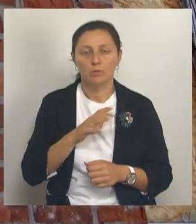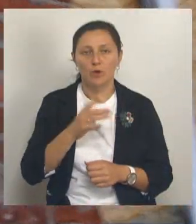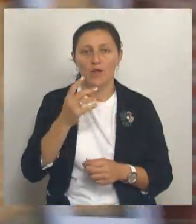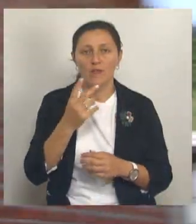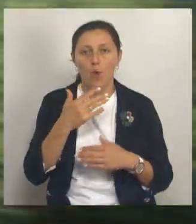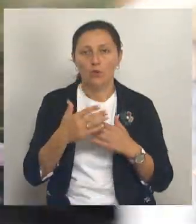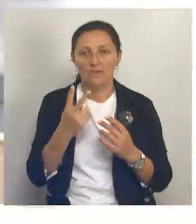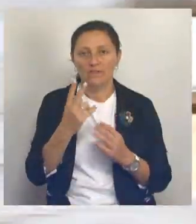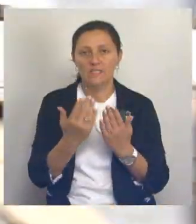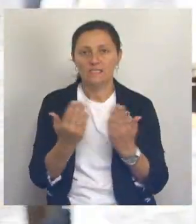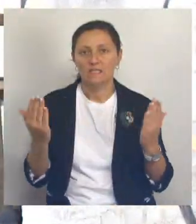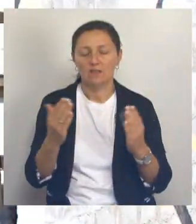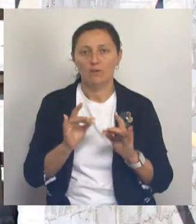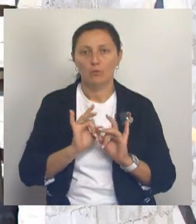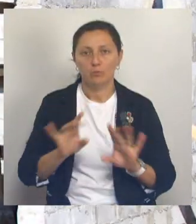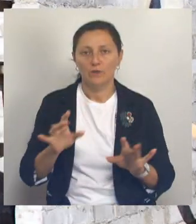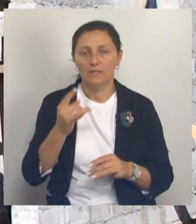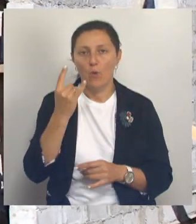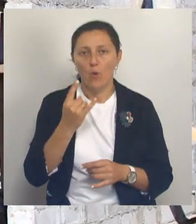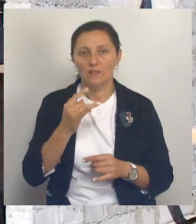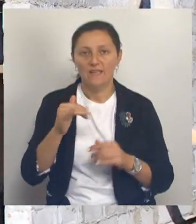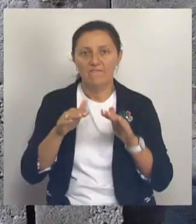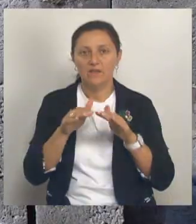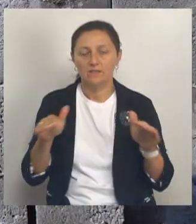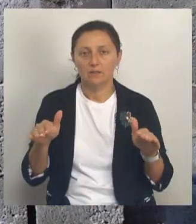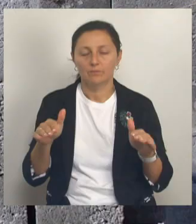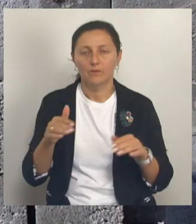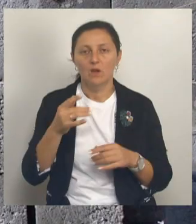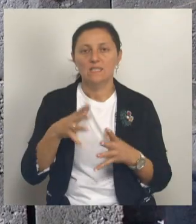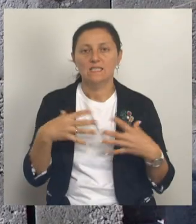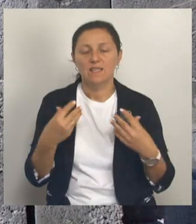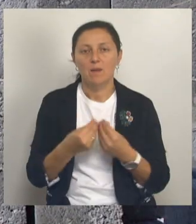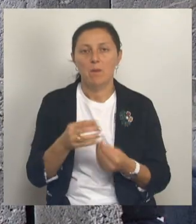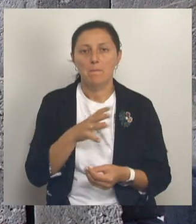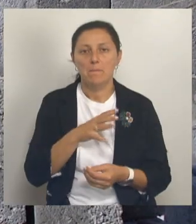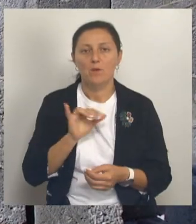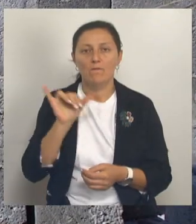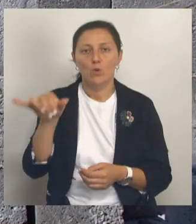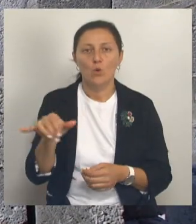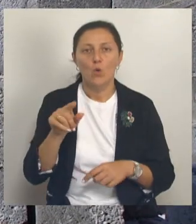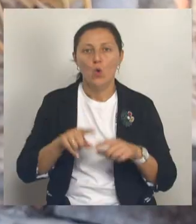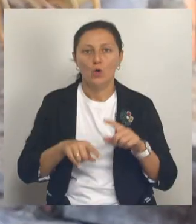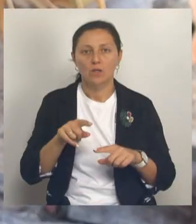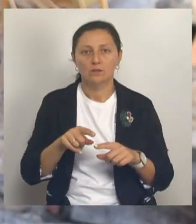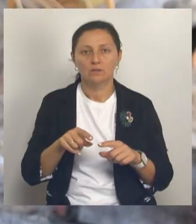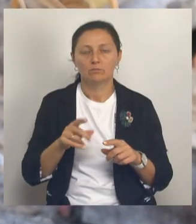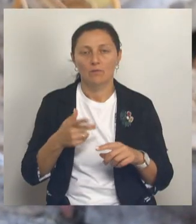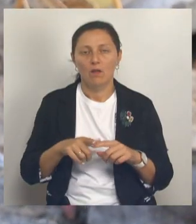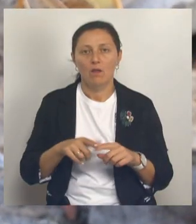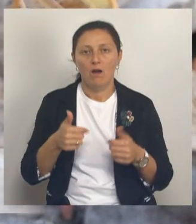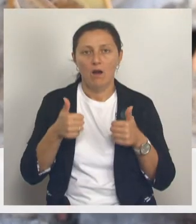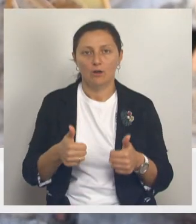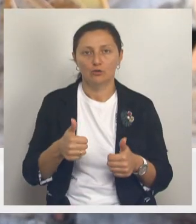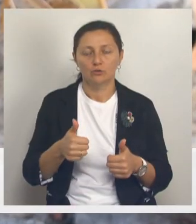две стены. Что говорить об окнах и фасаде. В тот июньский день семья находилась у родителей. Случай уберег. Хорошо, живы